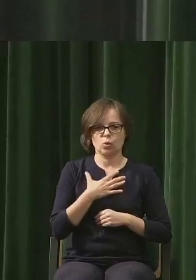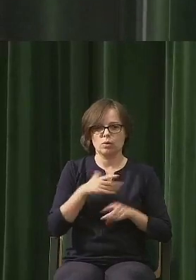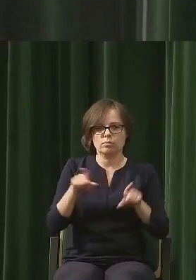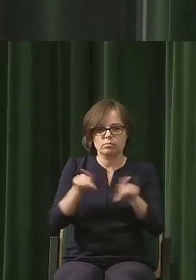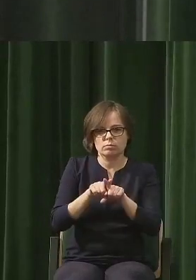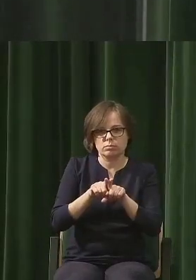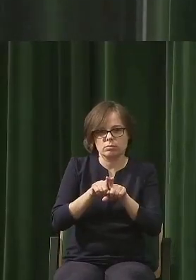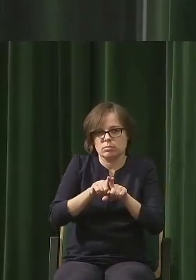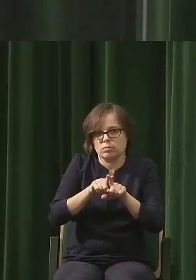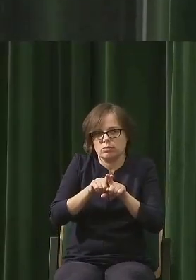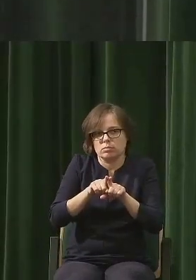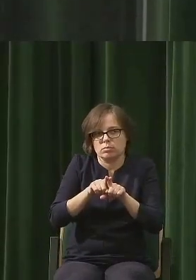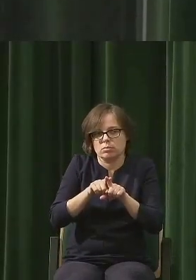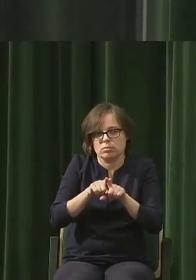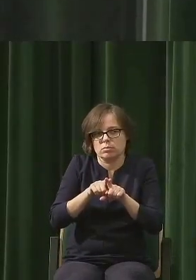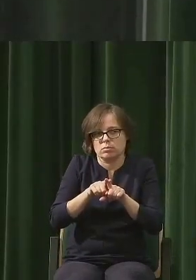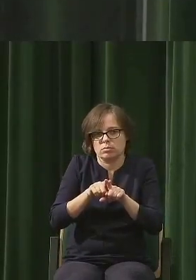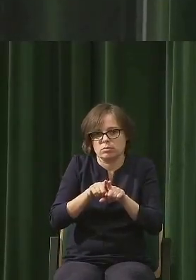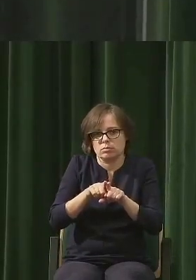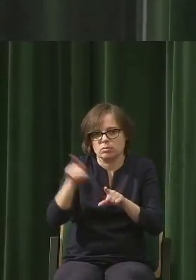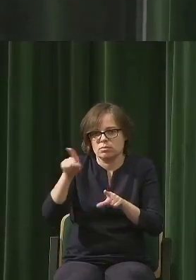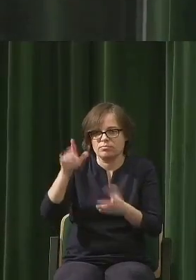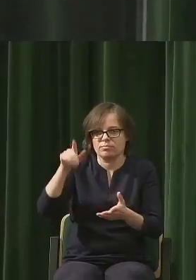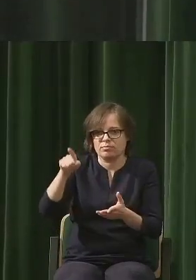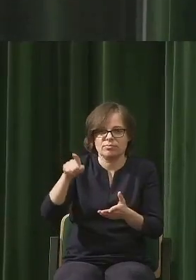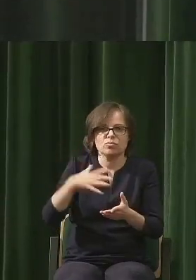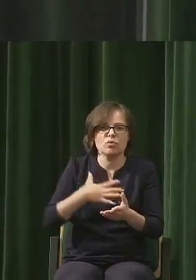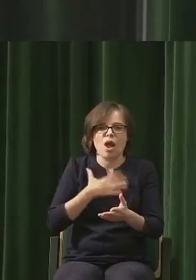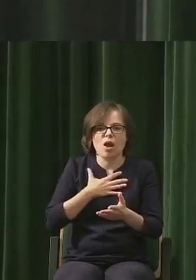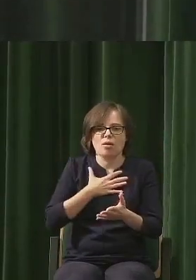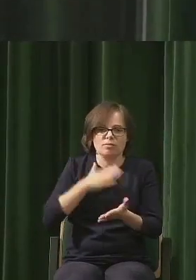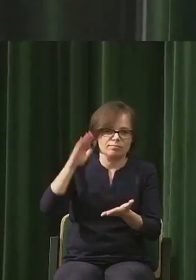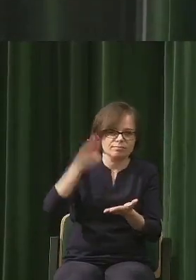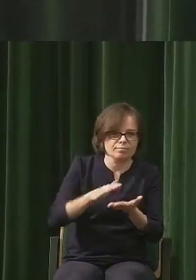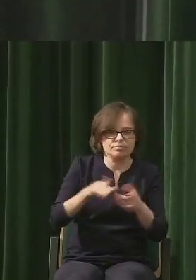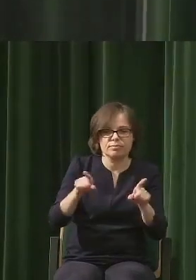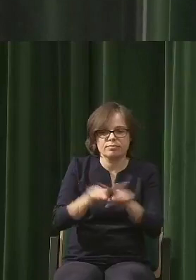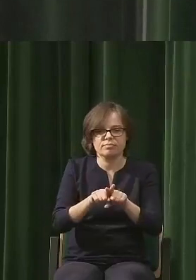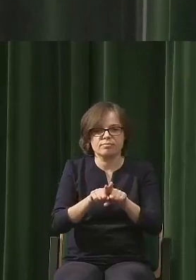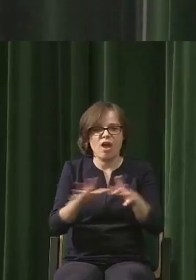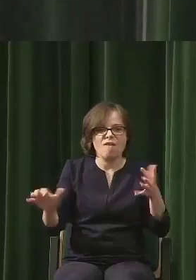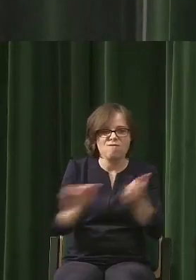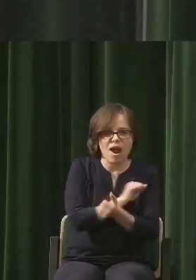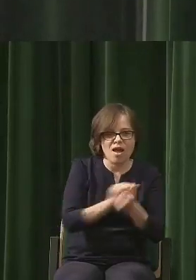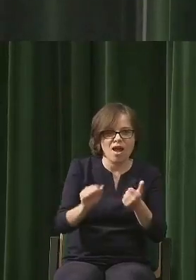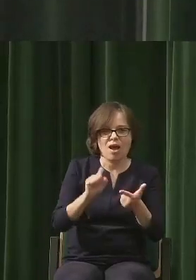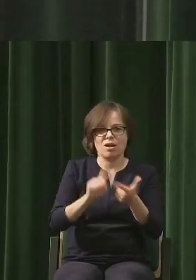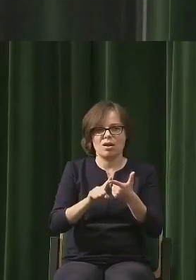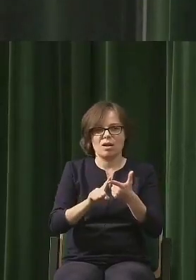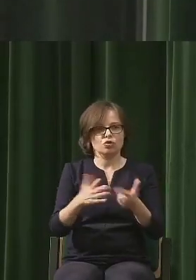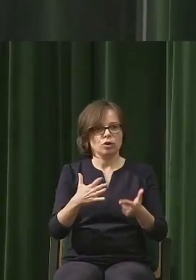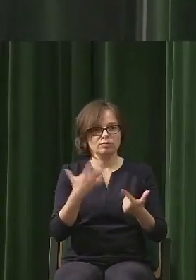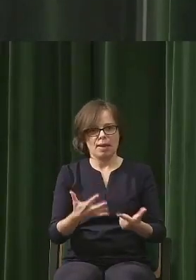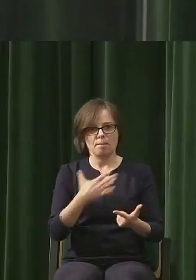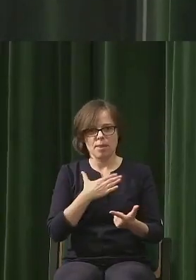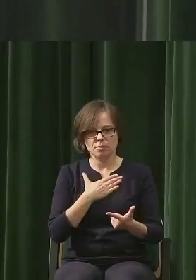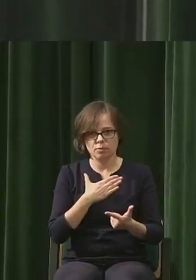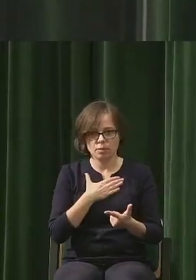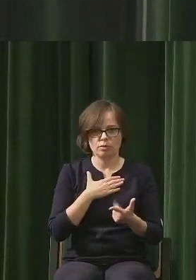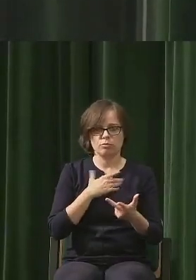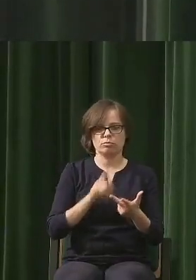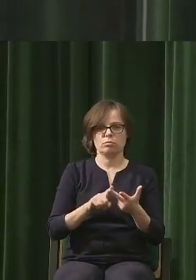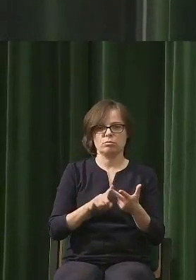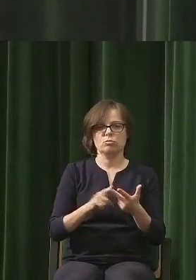tego inaczej nazwać, tylko zaredukowanych do instynktów walki, posiadania i zaspokojenia tych podstawowych,